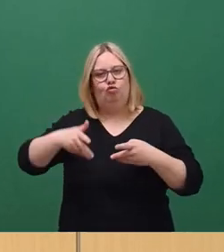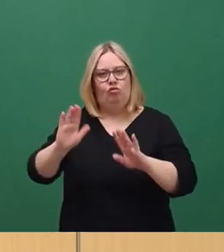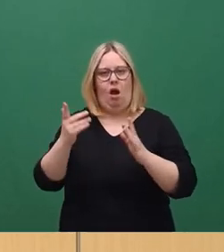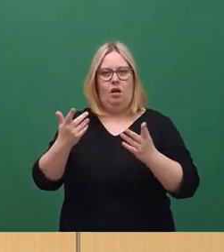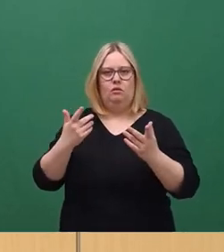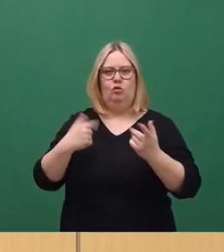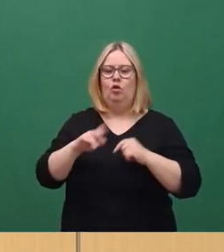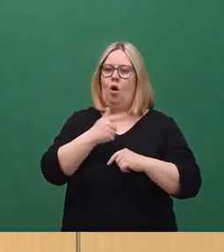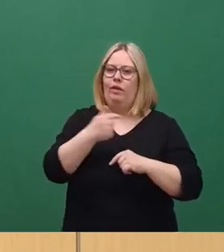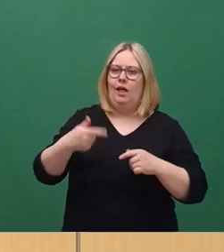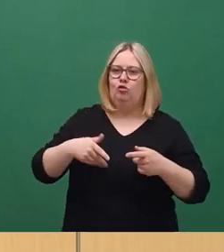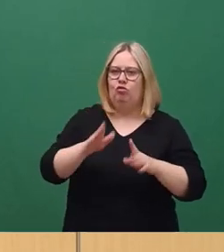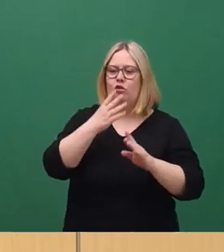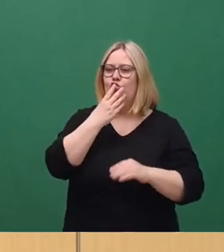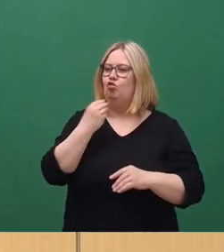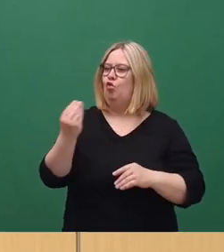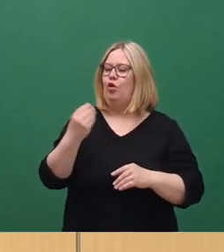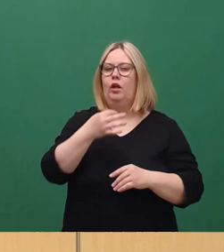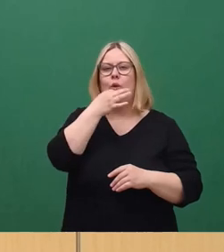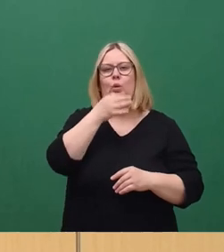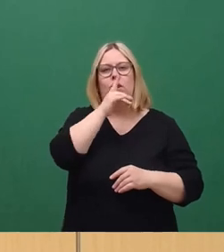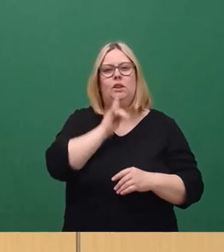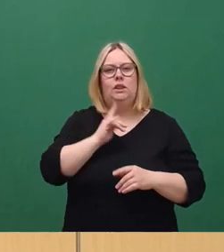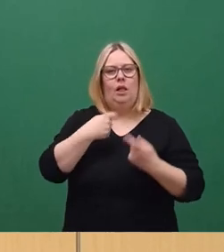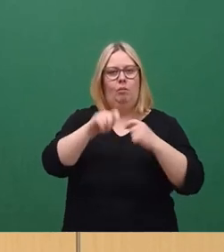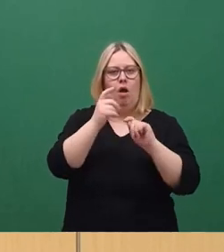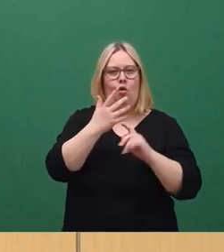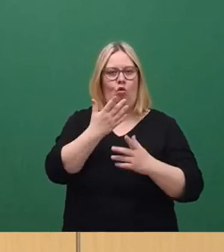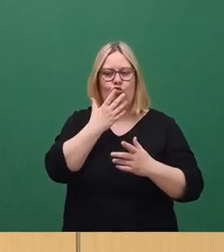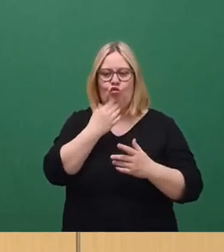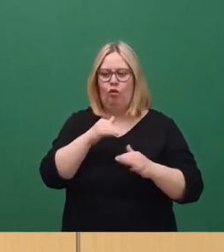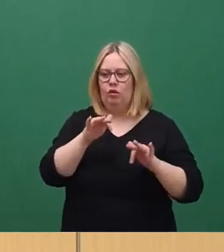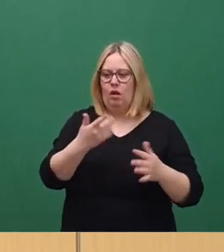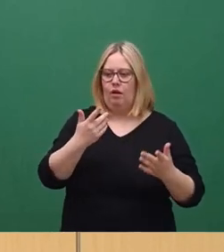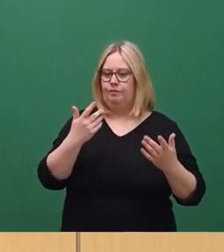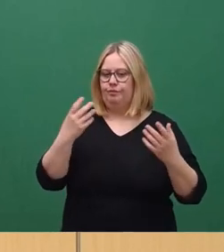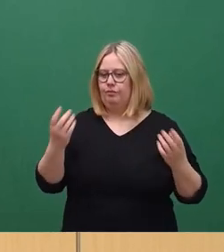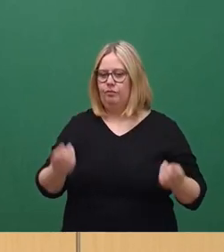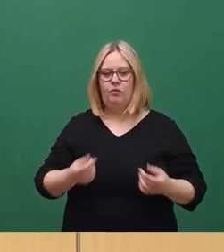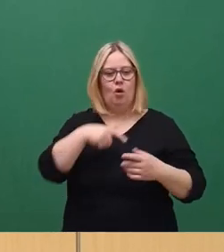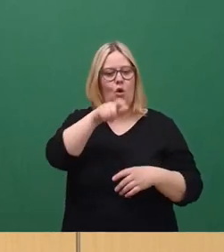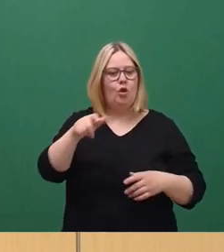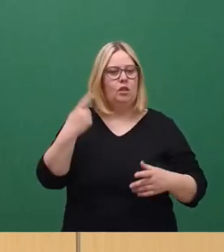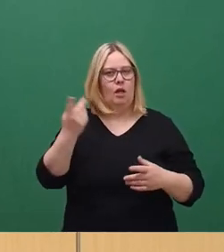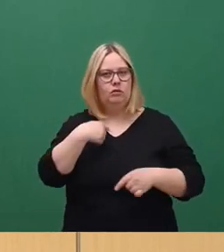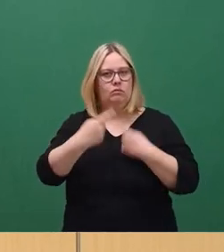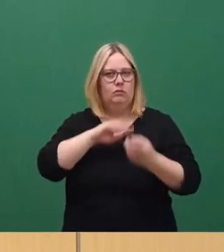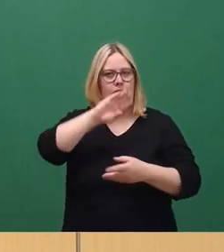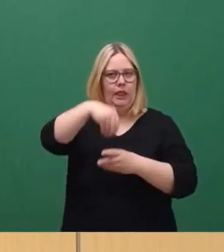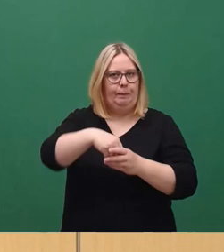Theresienststraße einen wunderschönen Jugendstil-Altbau gewohnt, neben Leuten, die auch in diesem Prozess involviert sind.